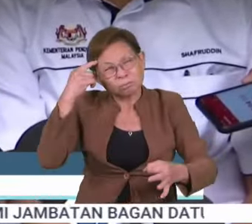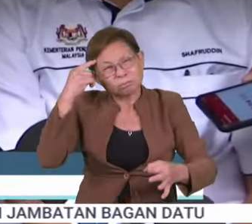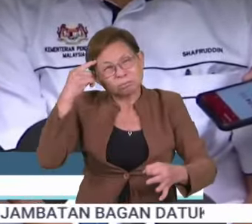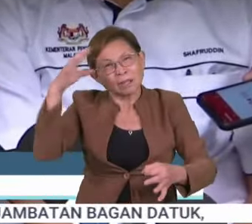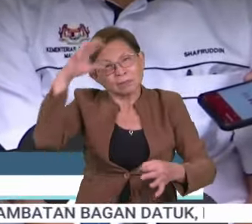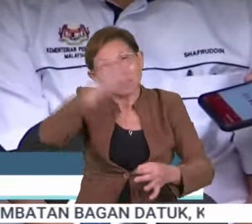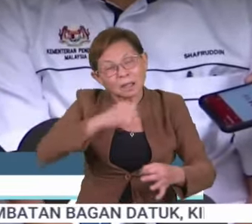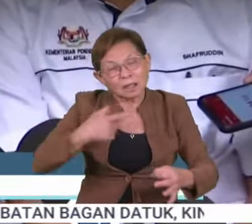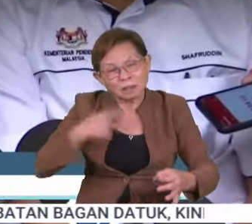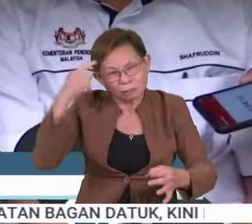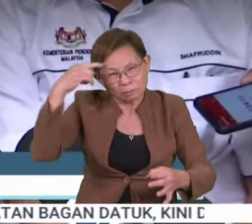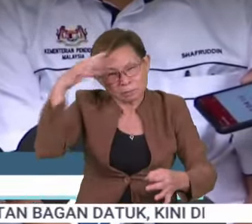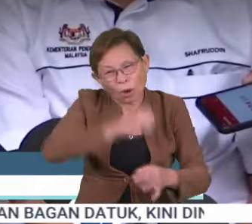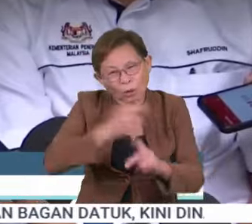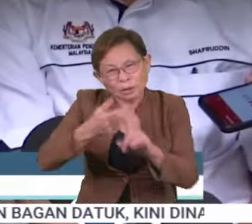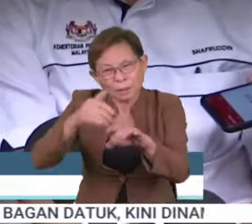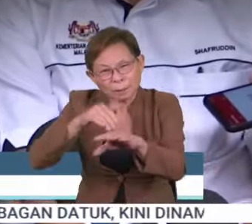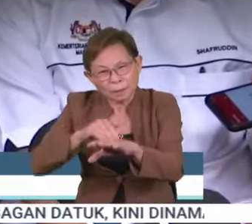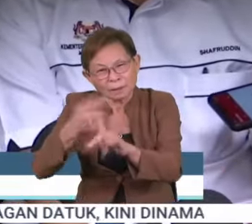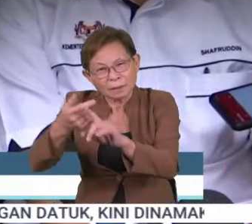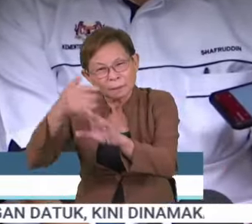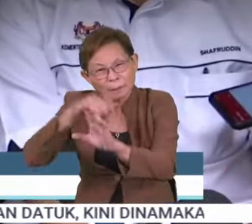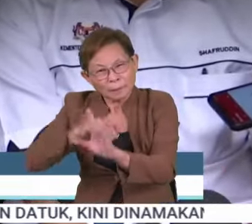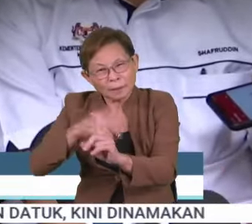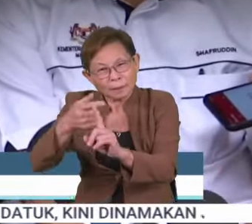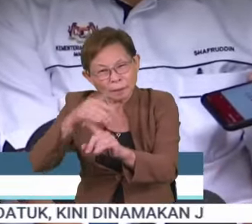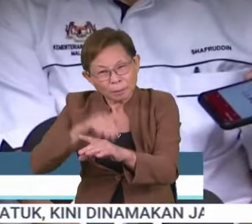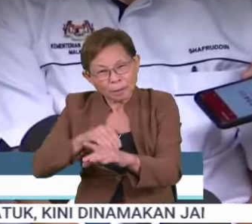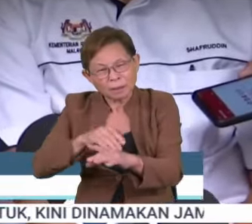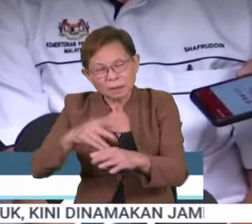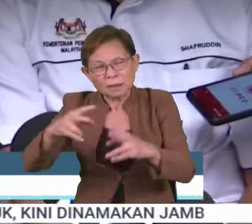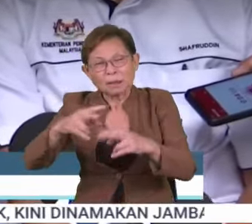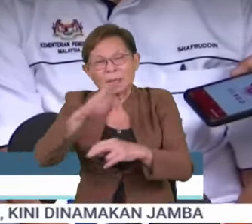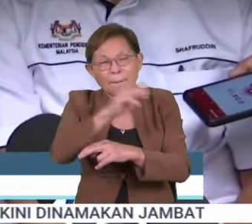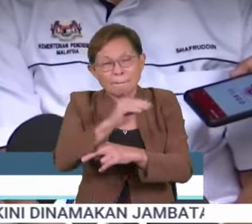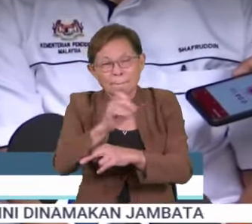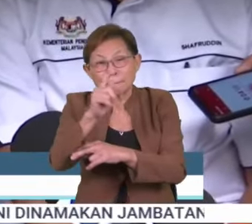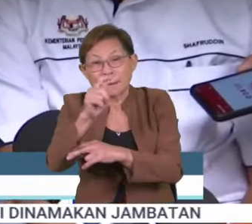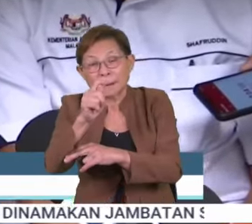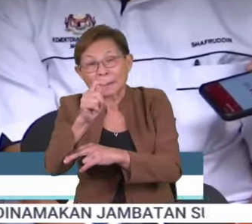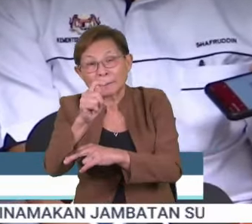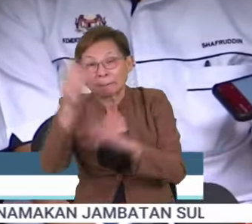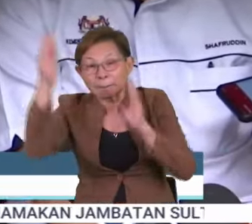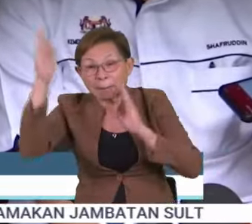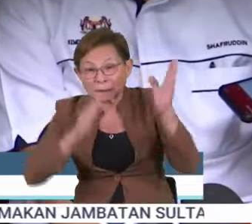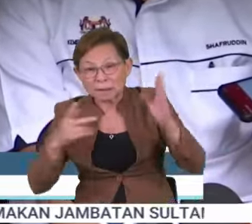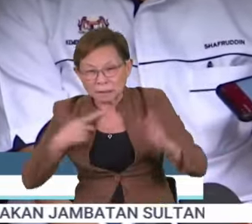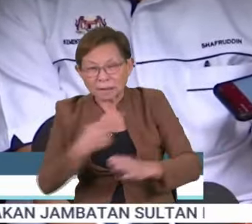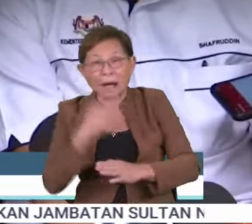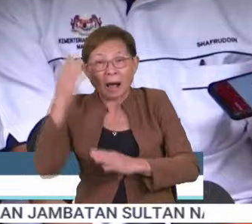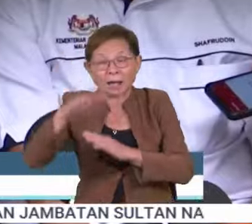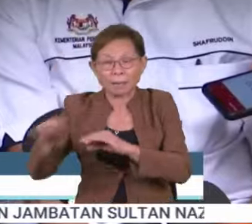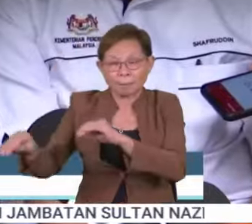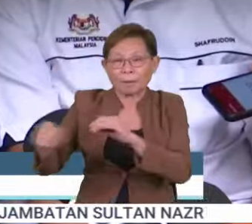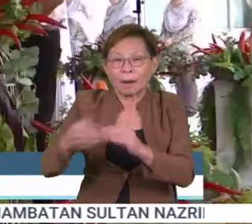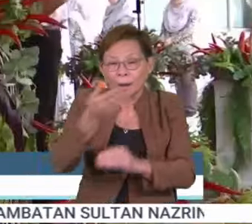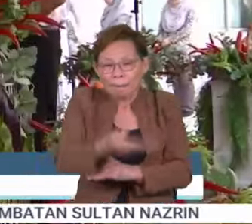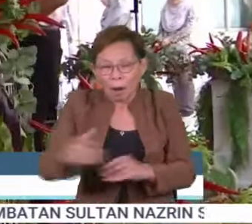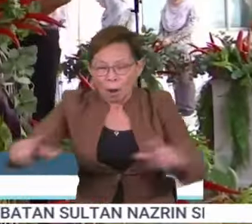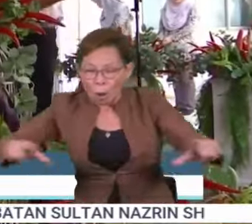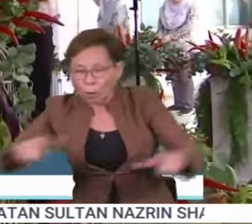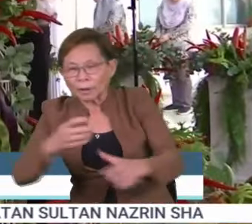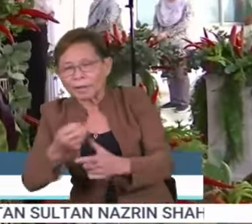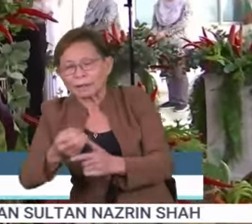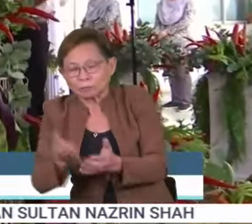berdasarkan jangkaan daripada kaji cuaca mat khususnya, so kita akan buat pemindahan aset dengan segera.